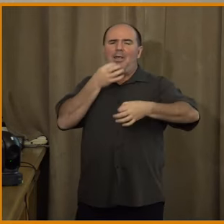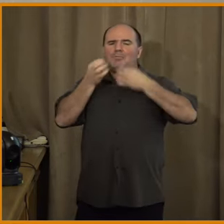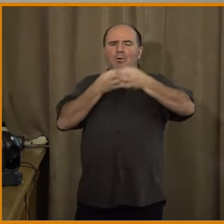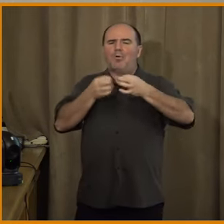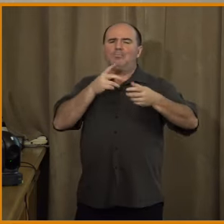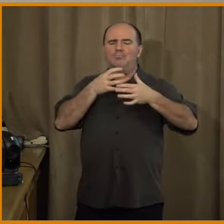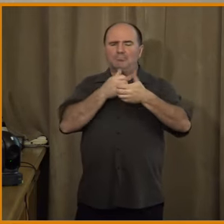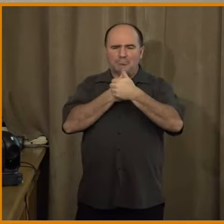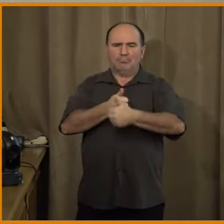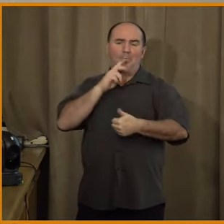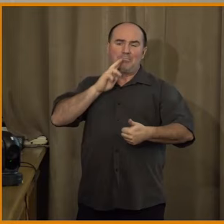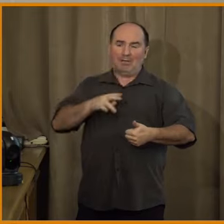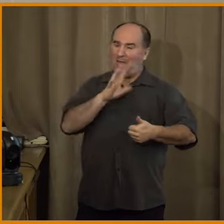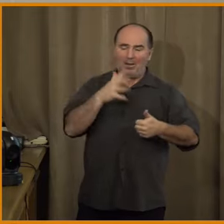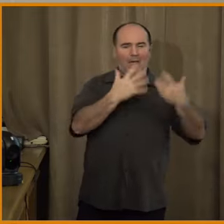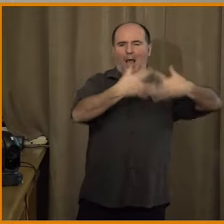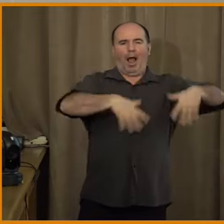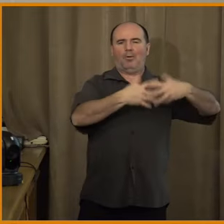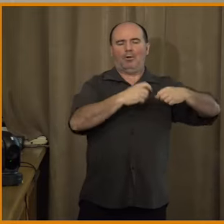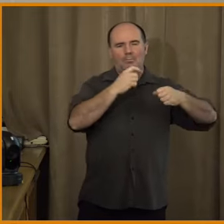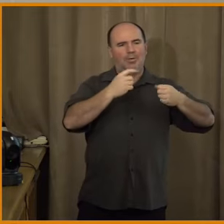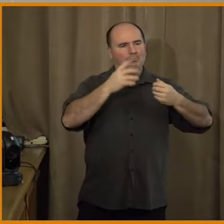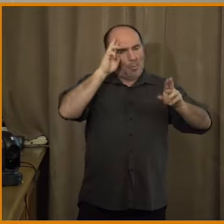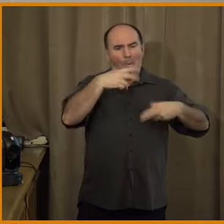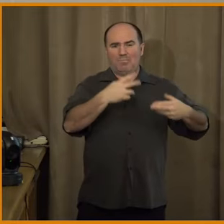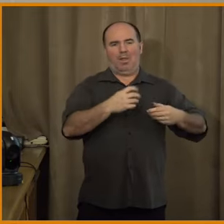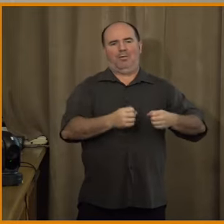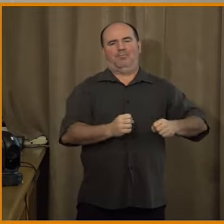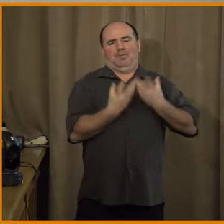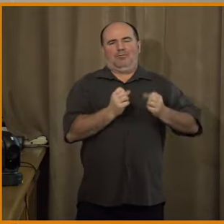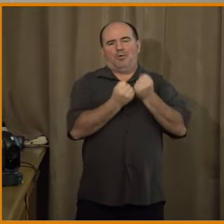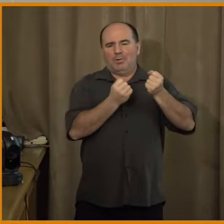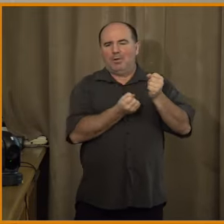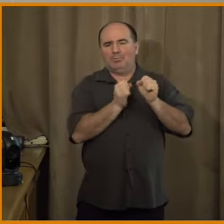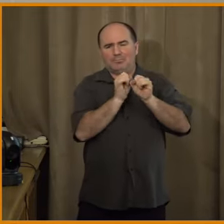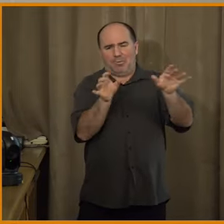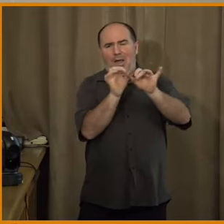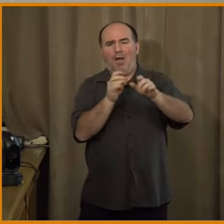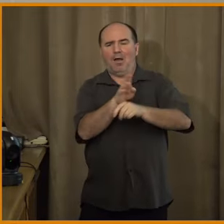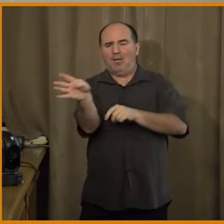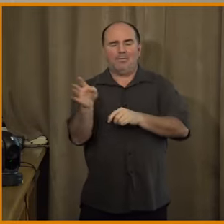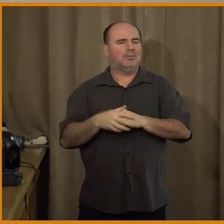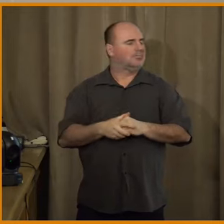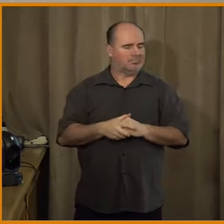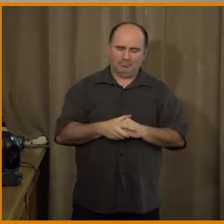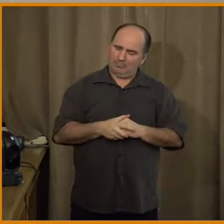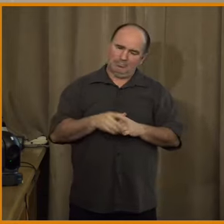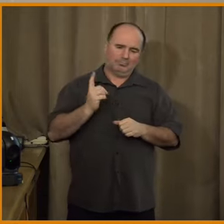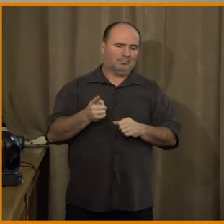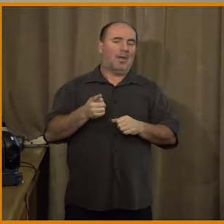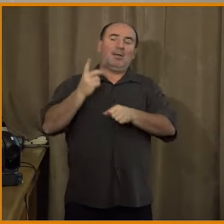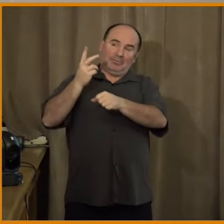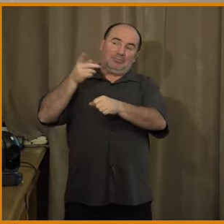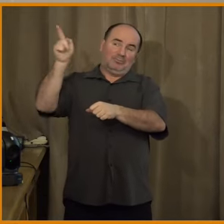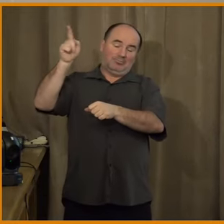od počátku jasné, jasně nepravdivé. A tohle je něco, co se můžou dělat skrze autoregovaci a to je něco, do čeho je může tlačit ten český